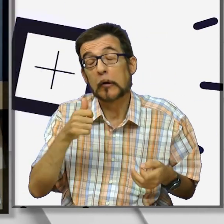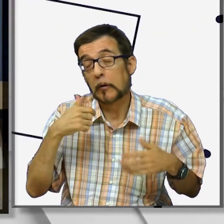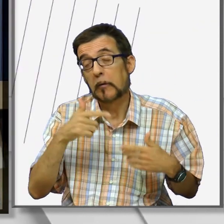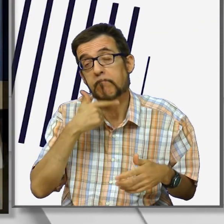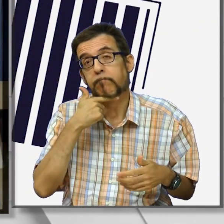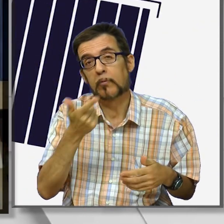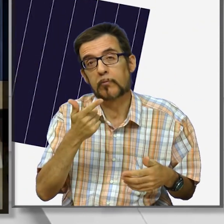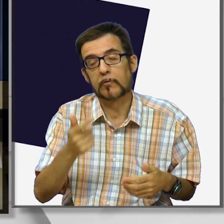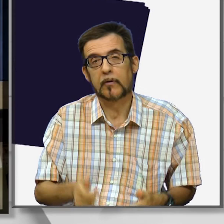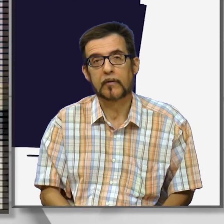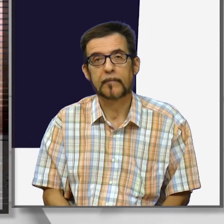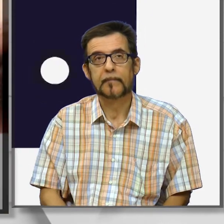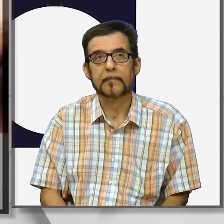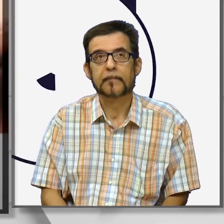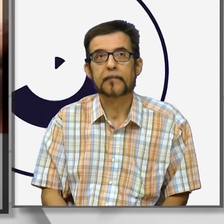difficile.